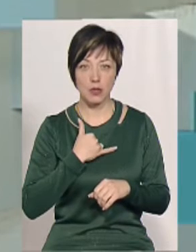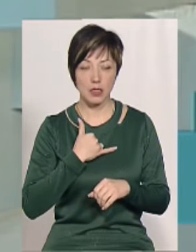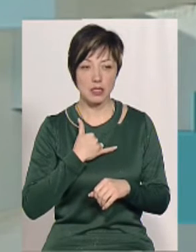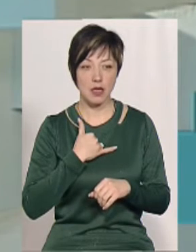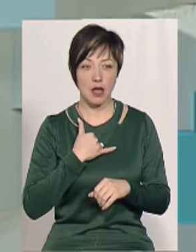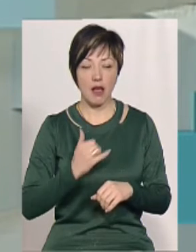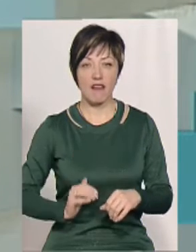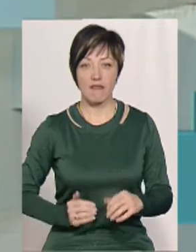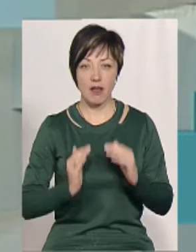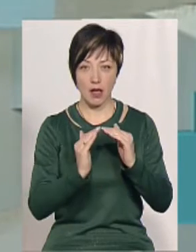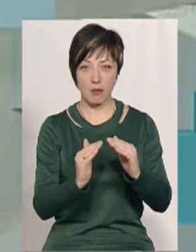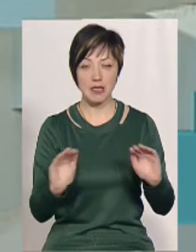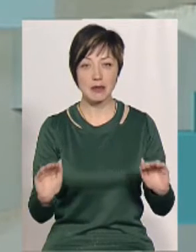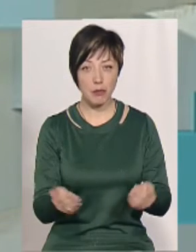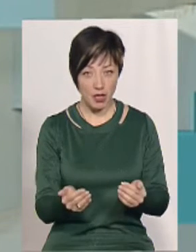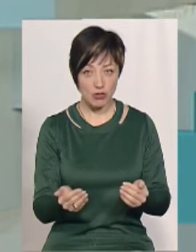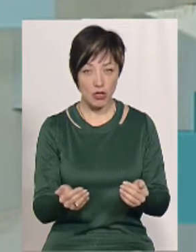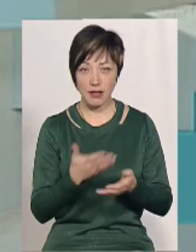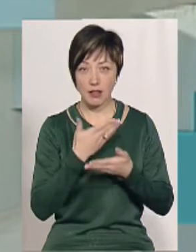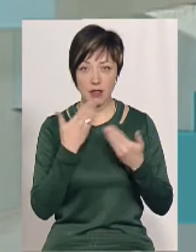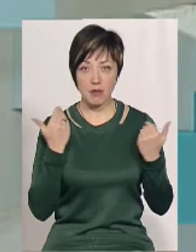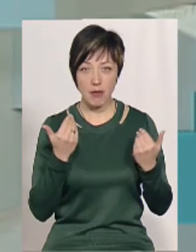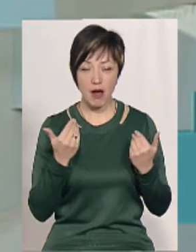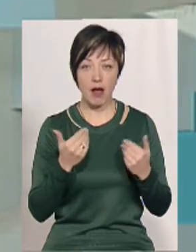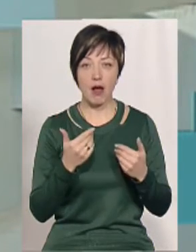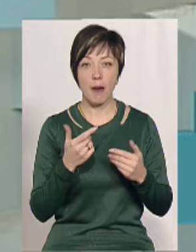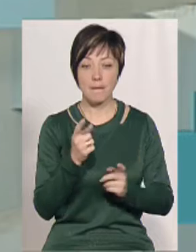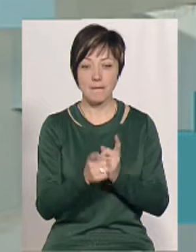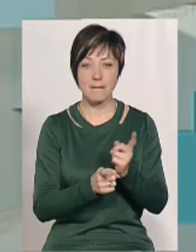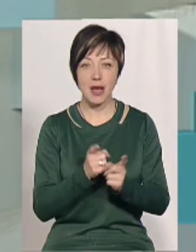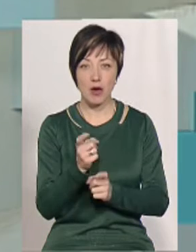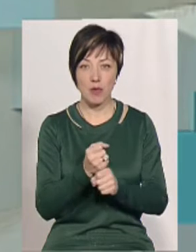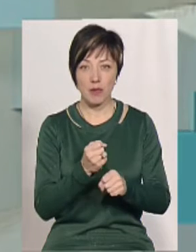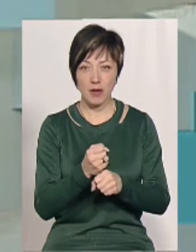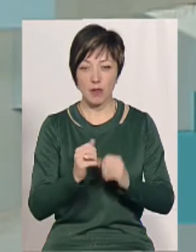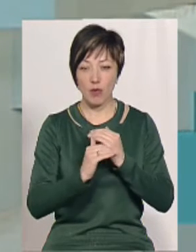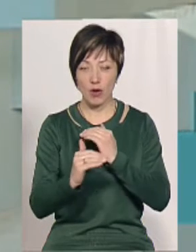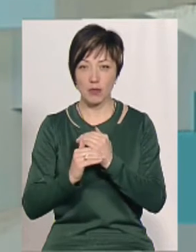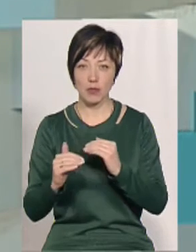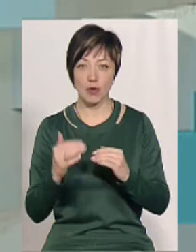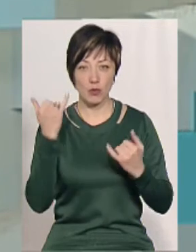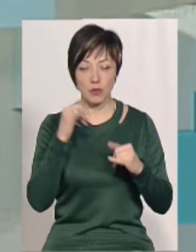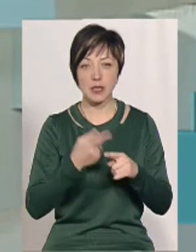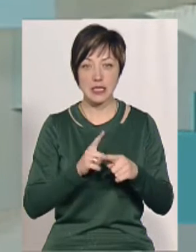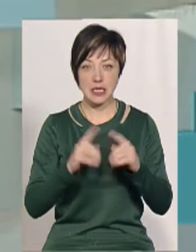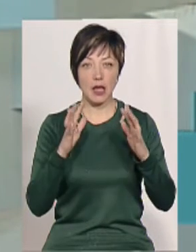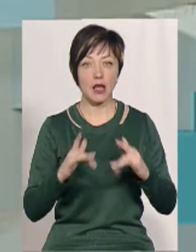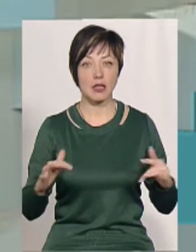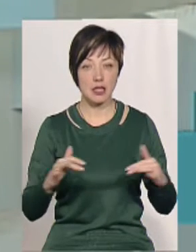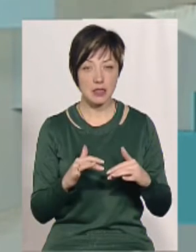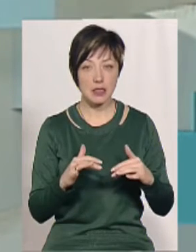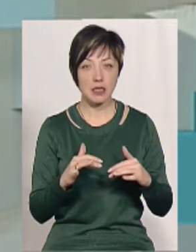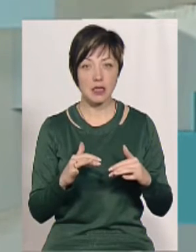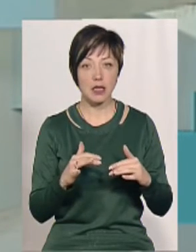же ж фермів зараз зменшилось, нема гумусу для, скажімо, для полів, для огородів, то оці ялинки,